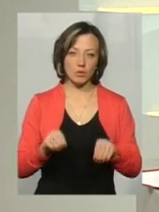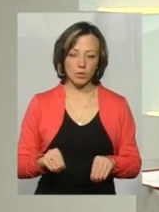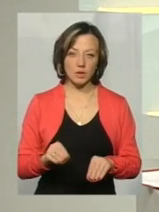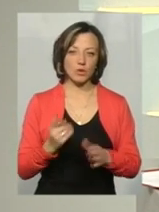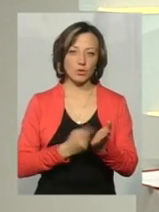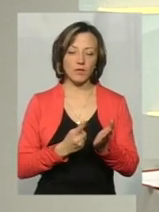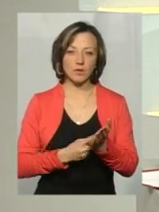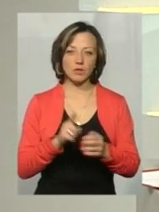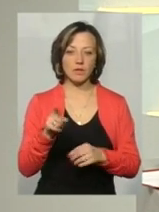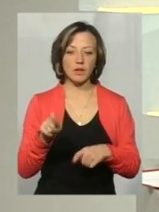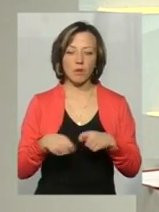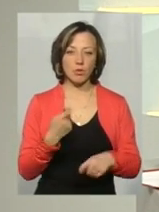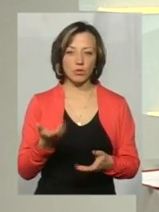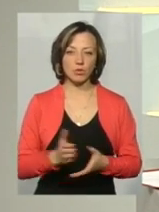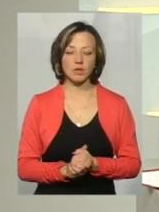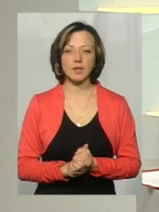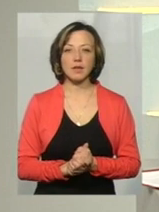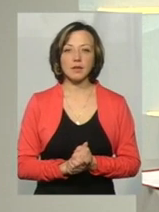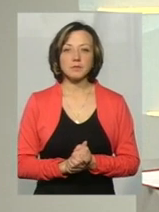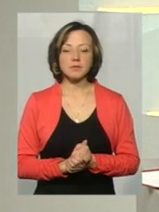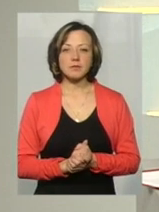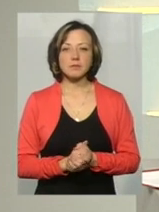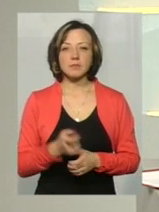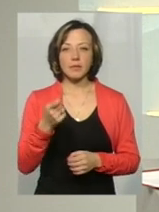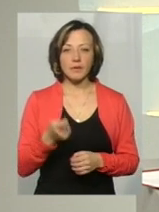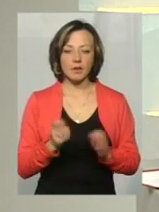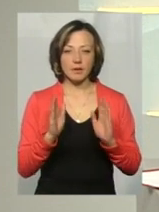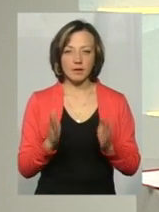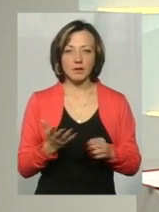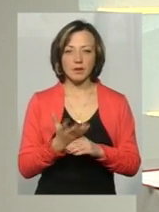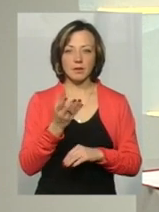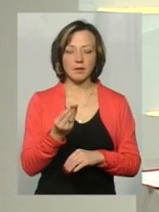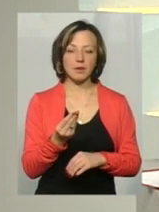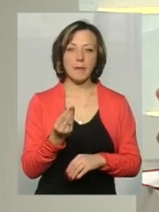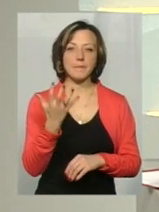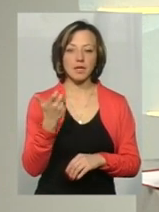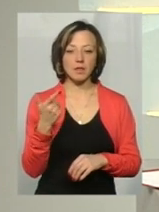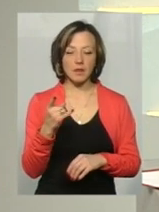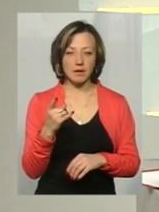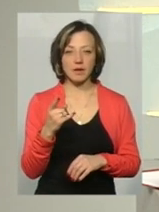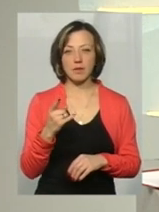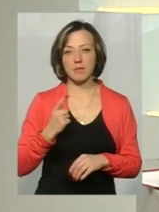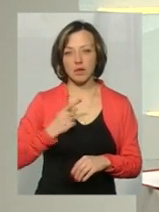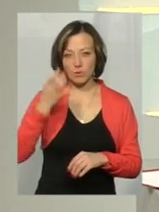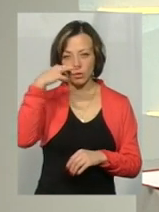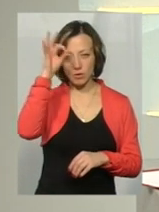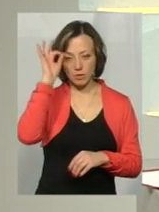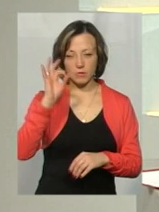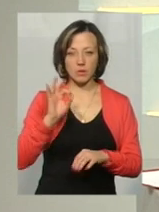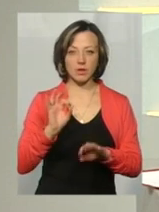доводить, що ти не порушував, то дешевше буде просто заплатити 500 гривень патрульному і владнати все на місці і поїхати далі.